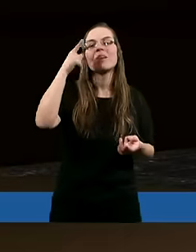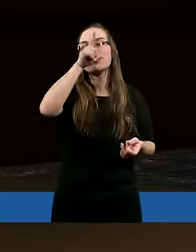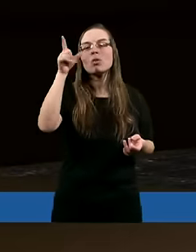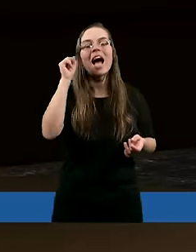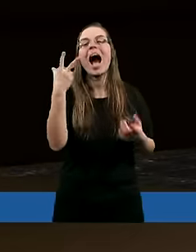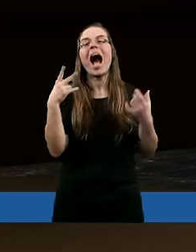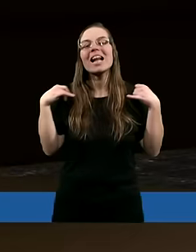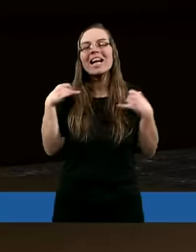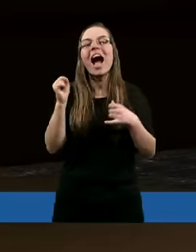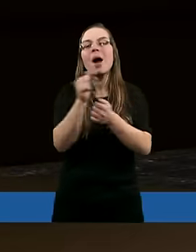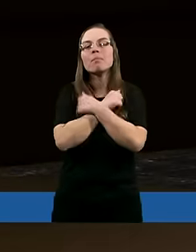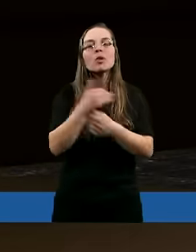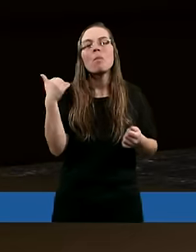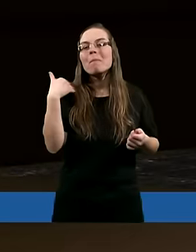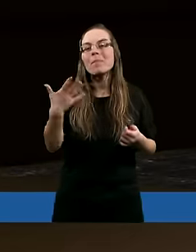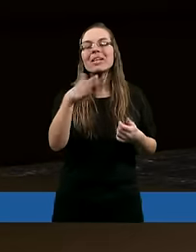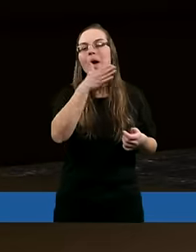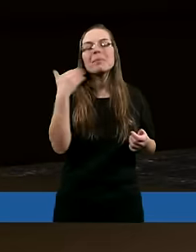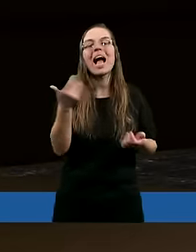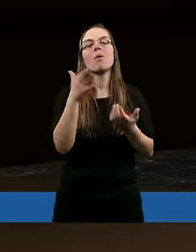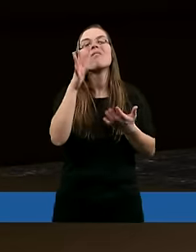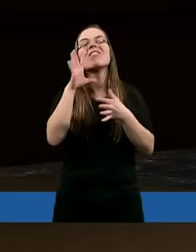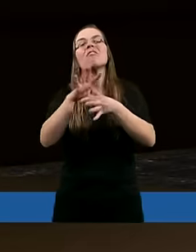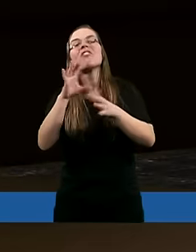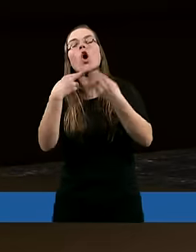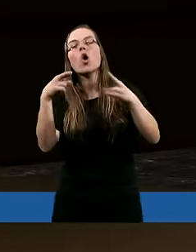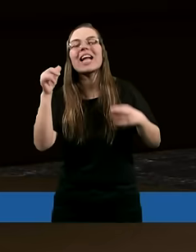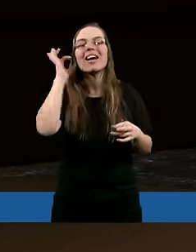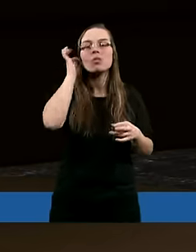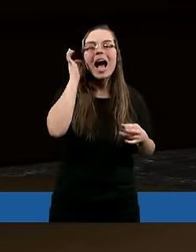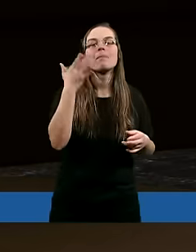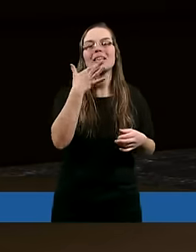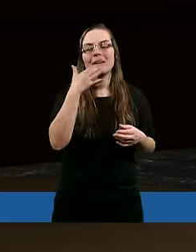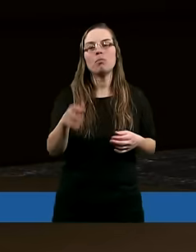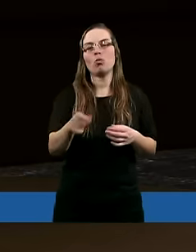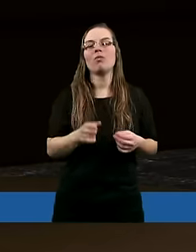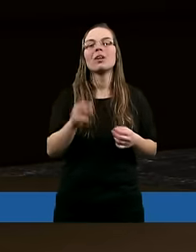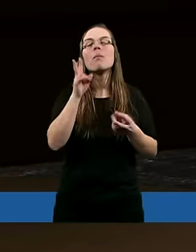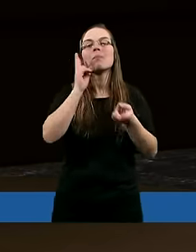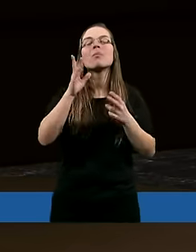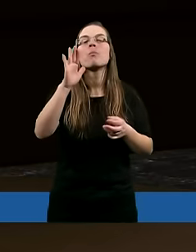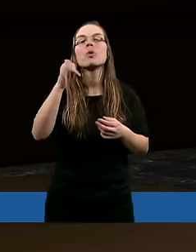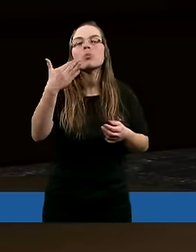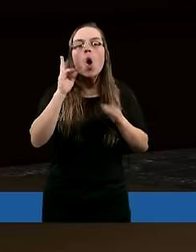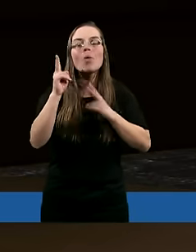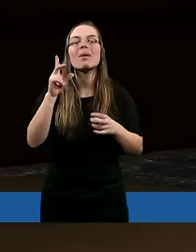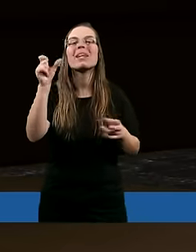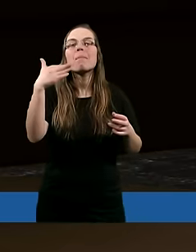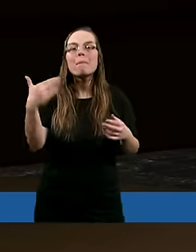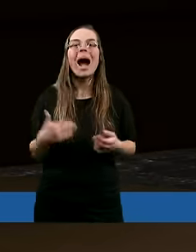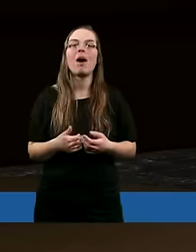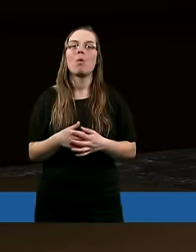ludzkimi i anielskimi, a miłości bym nie miała, byłabym miedzią brzęczącą i cymbałem brzmiącym.